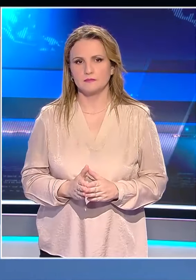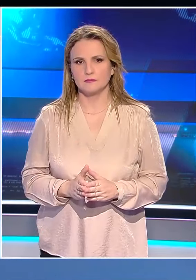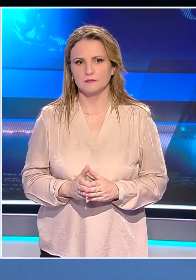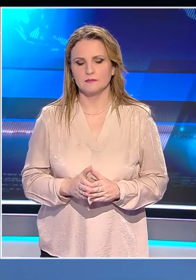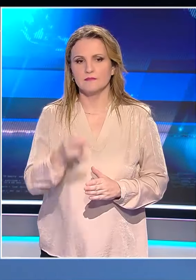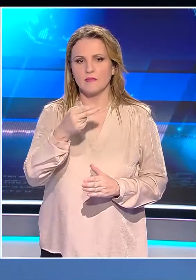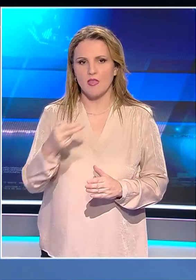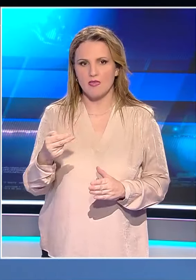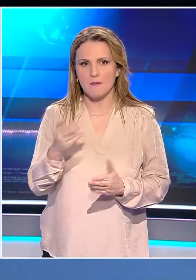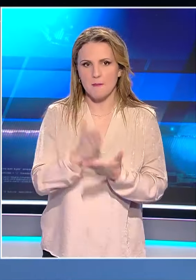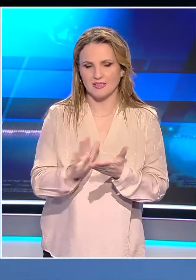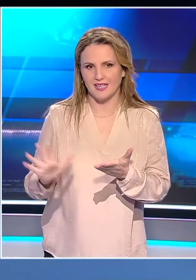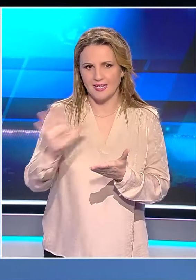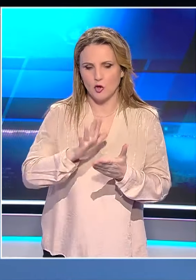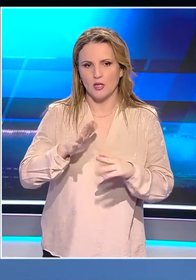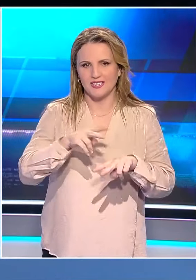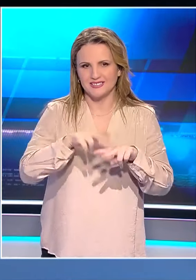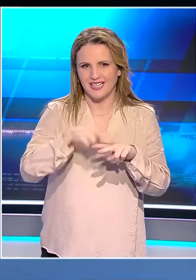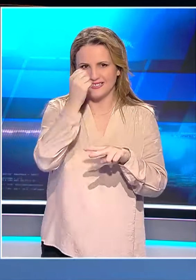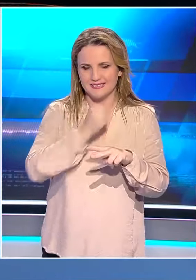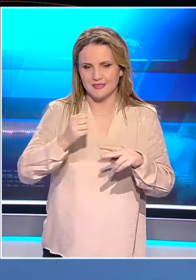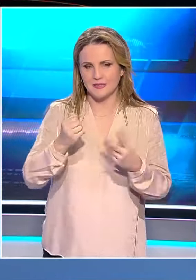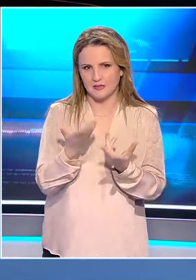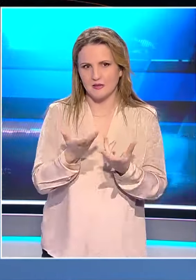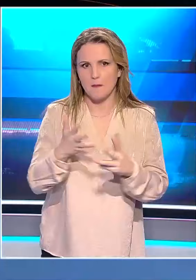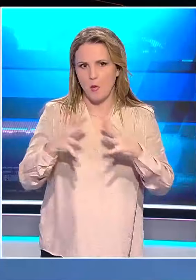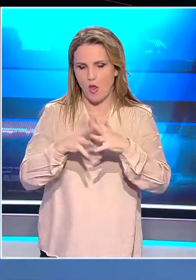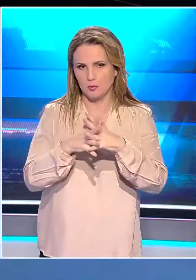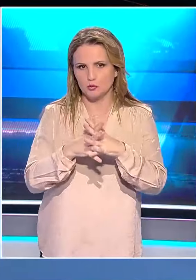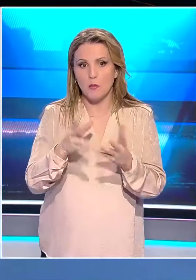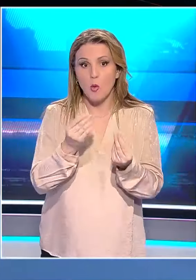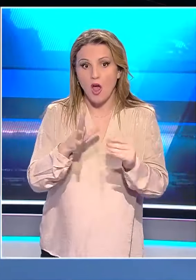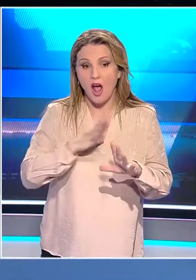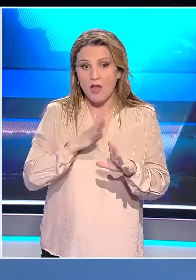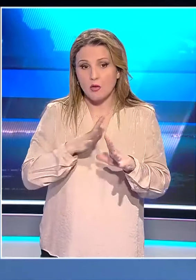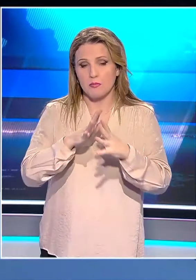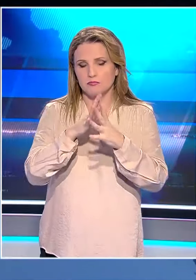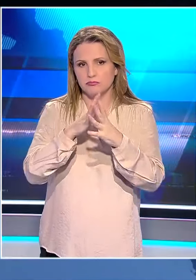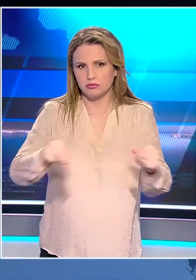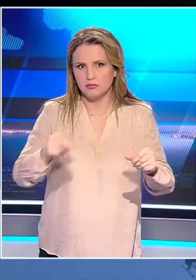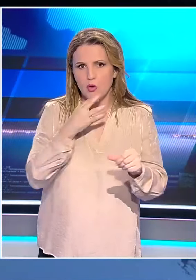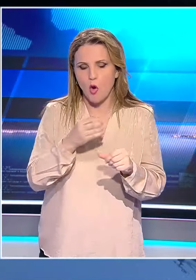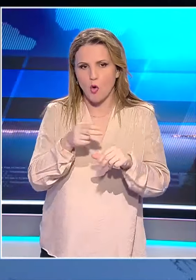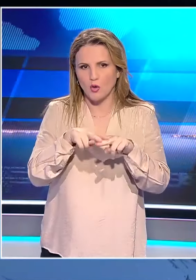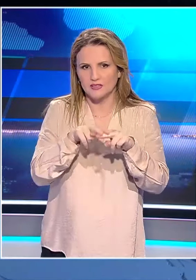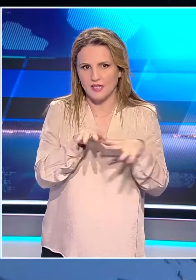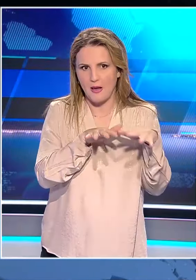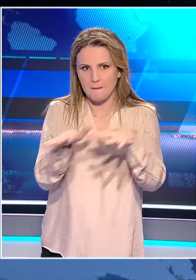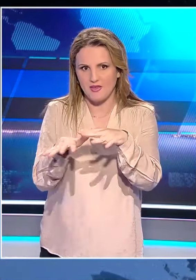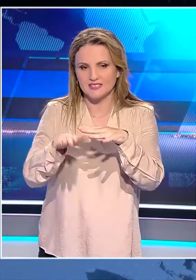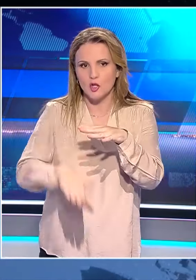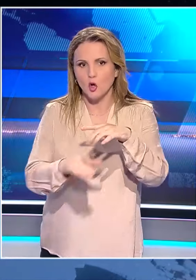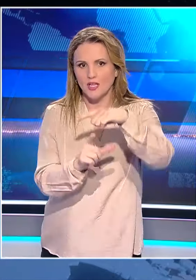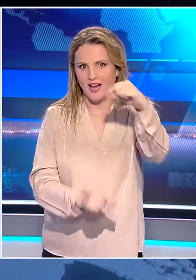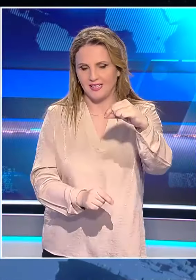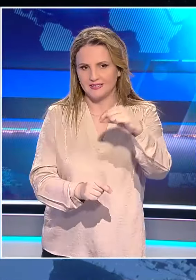Στο πέντοπο της Μησης Ανατολής τώρα πολλοί άνθρωποι παραμένουν ακόμα αγνοούμενοι μετά το πλήγμα σε καταβλισμό στο άλμα οάσης στο νότο